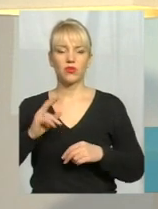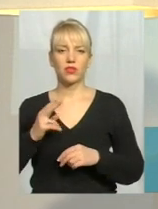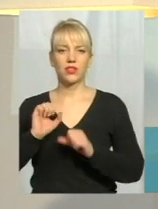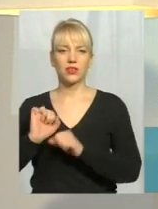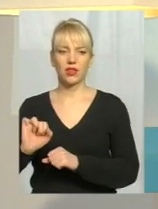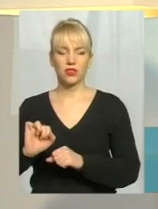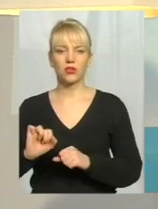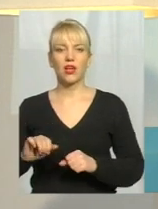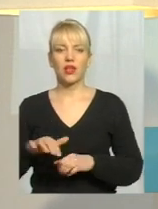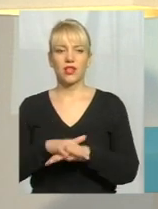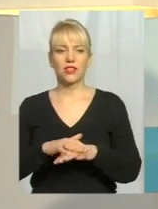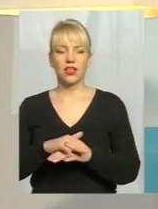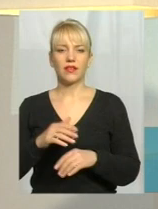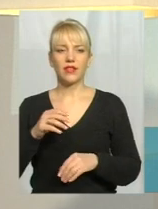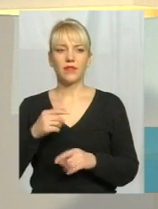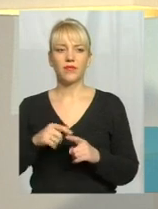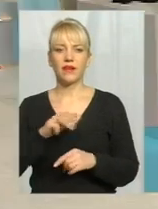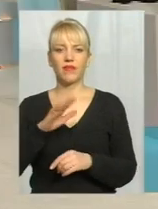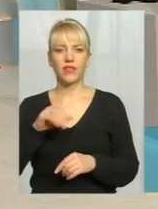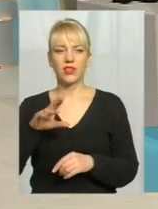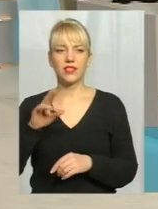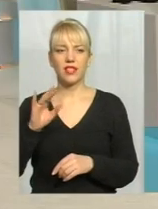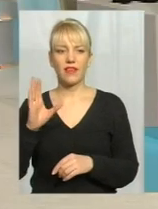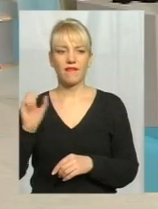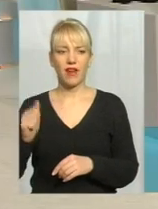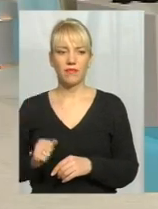міської ради Тетяною Федосієвою. Добрий вечір.